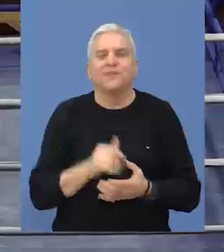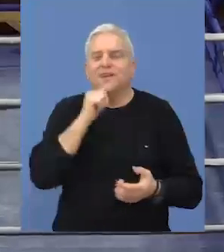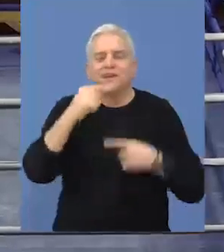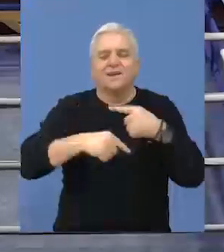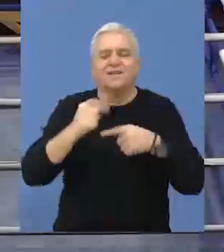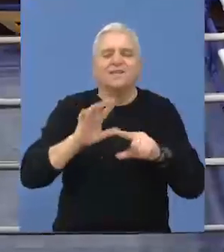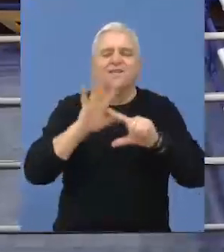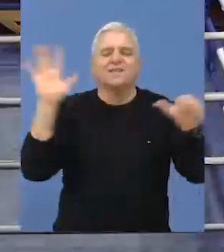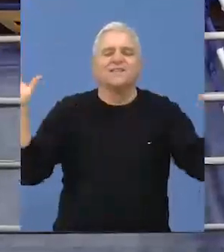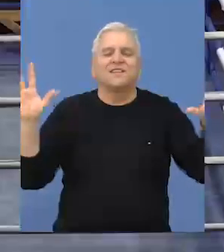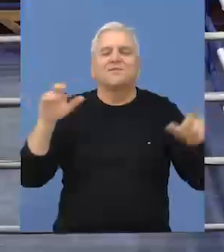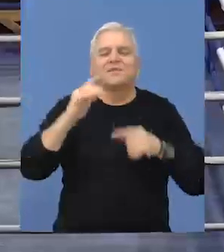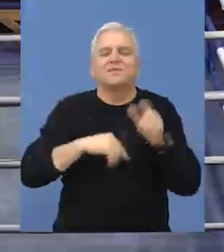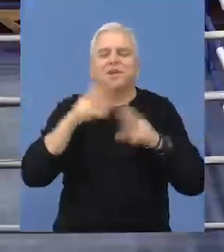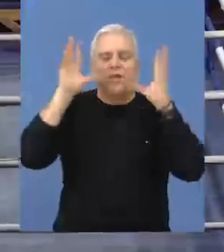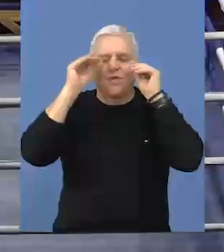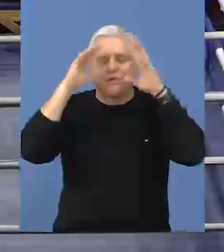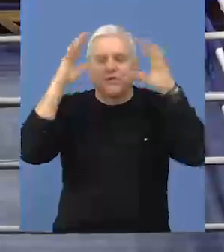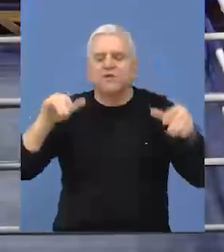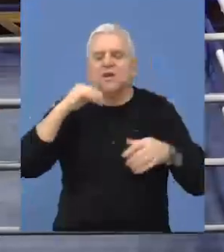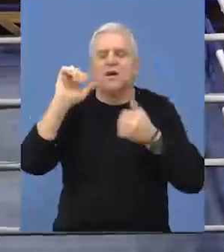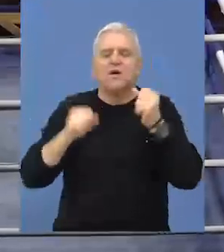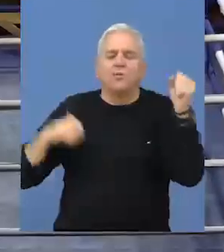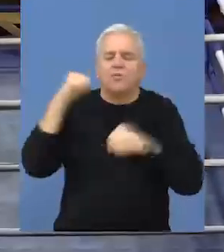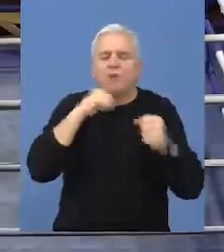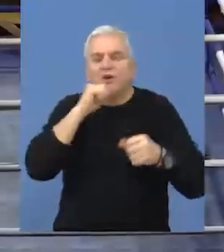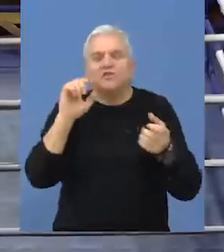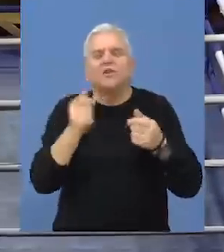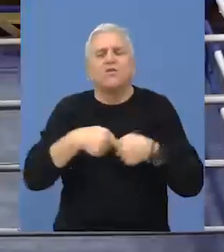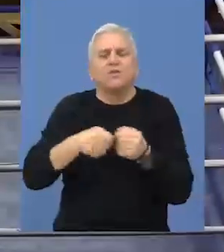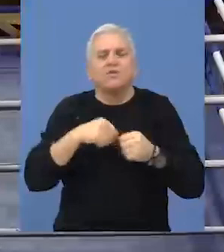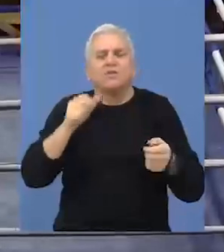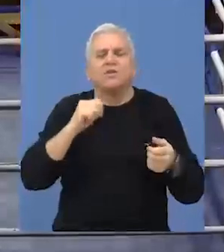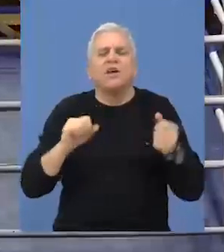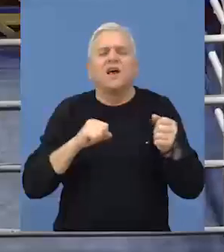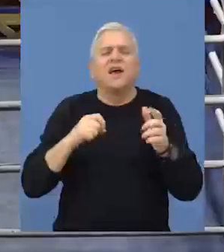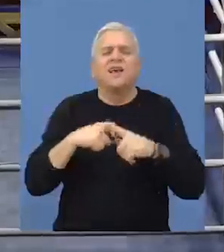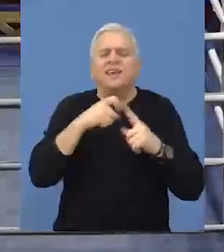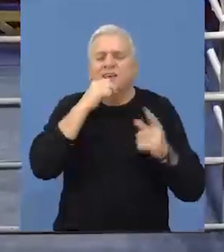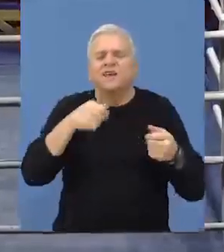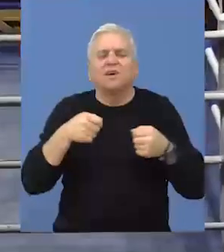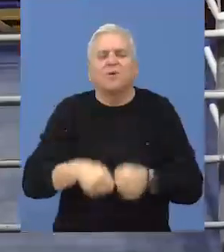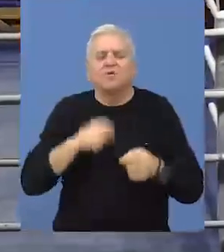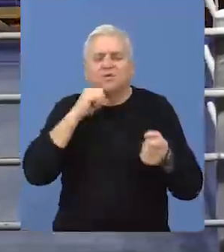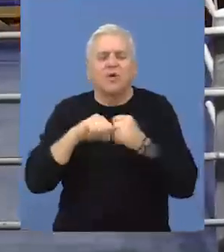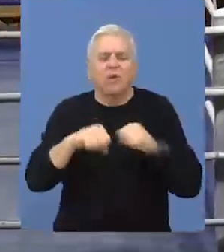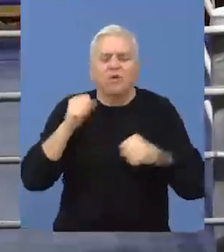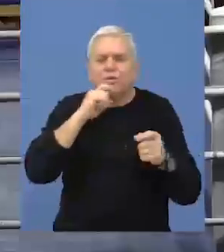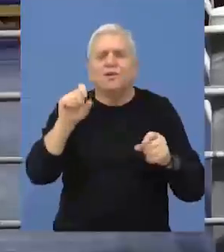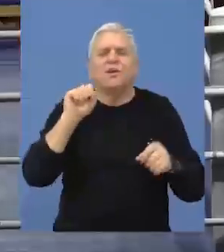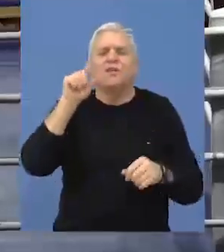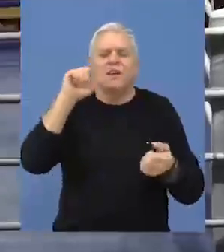U tradicionalna 17. poredu novogodišnja profi boks revija u organizaciji Kickbox kluba Bečej